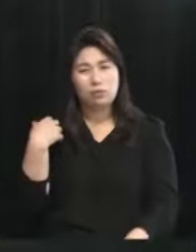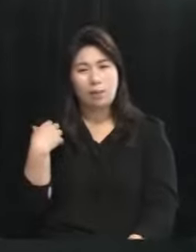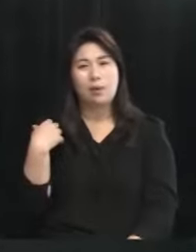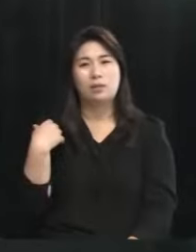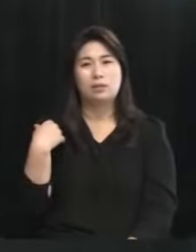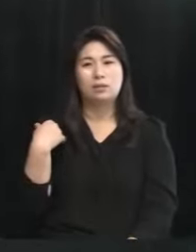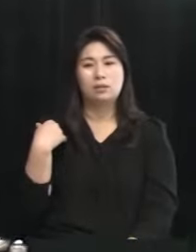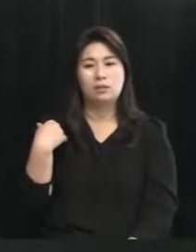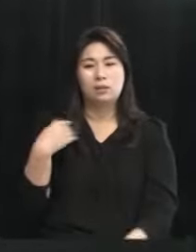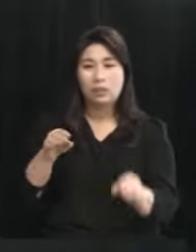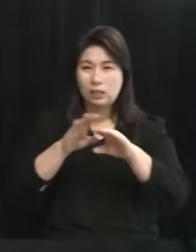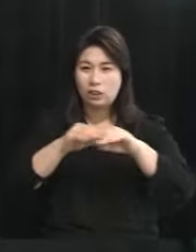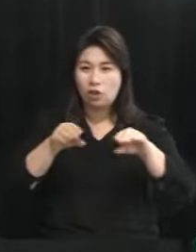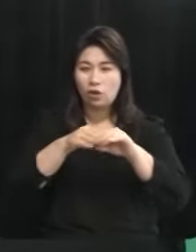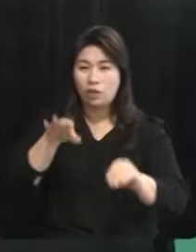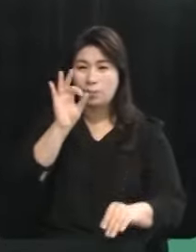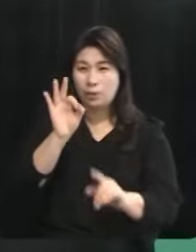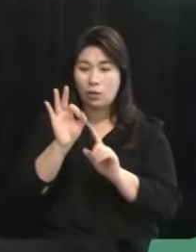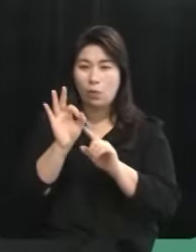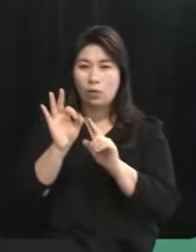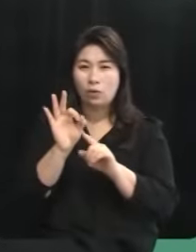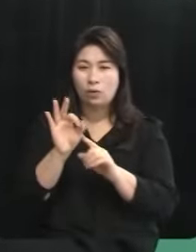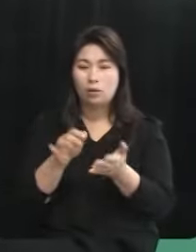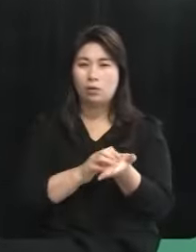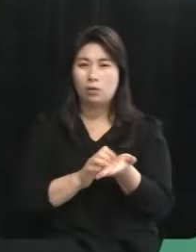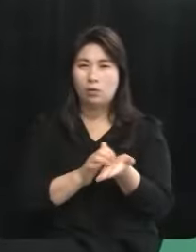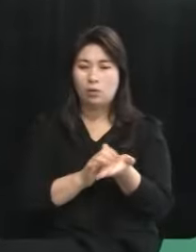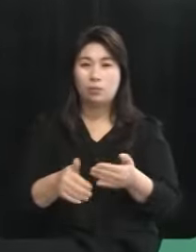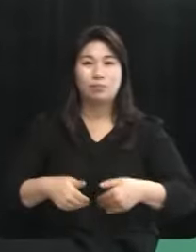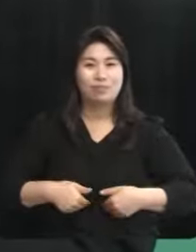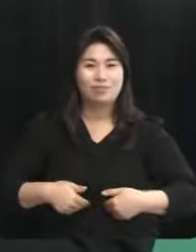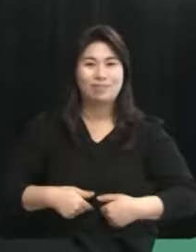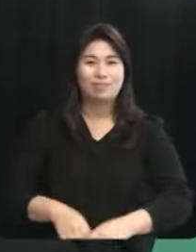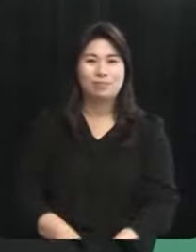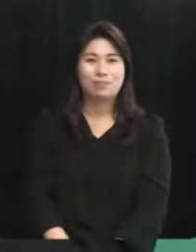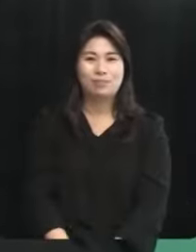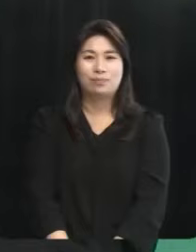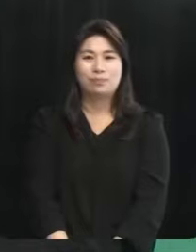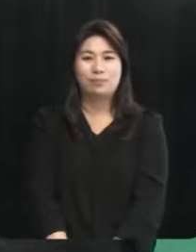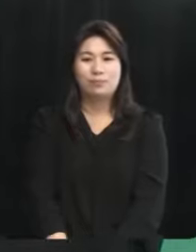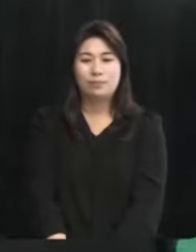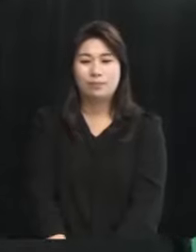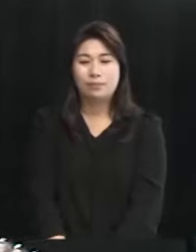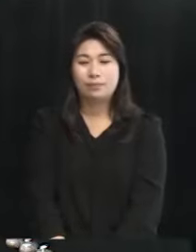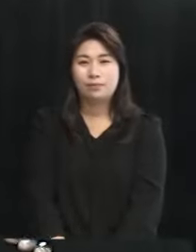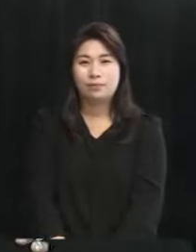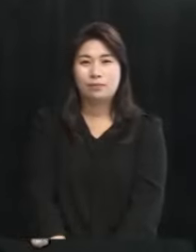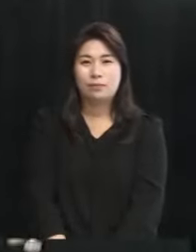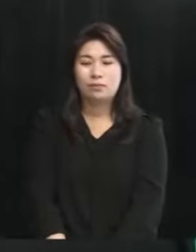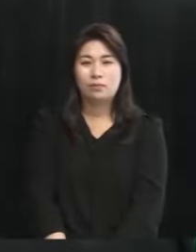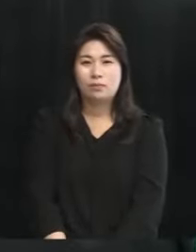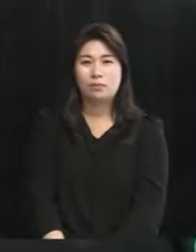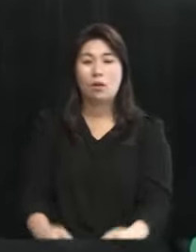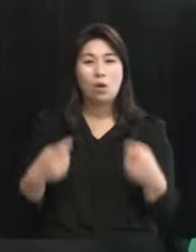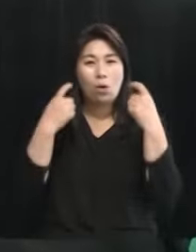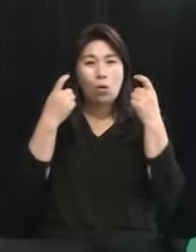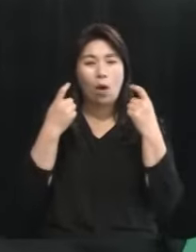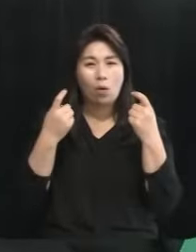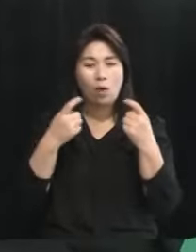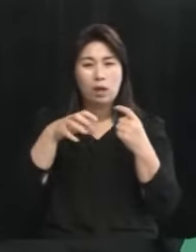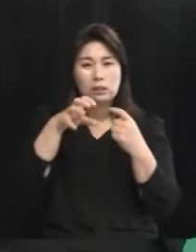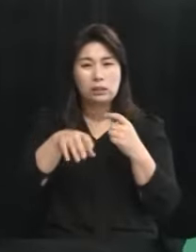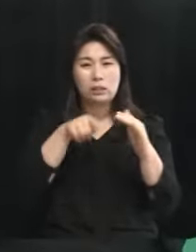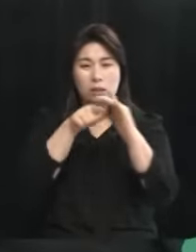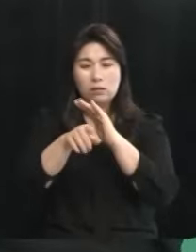이 처리의 비용에 대한 감안이 저는 반영이 돼야 된다고 생각을 합니다 하지만 그러면 관광지를 갈 때마다